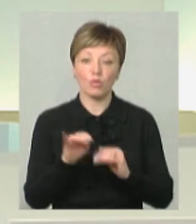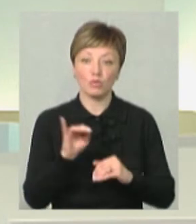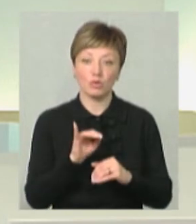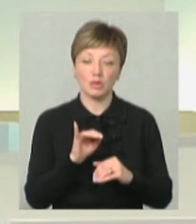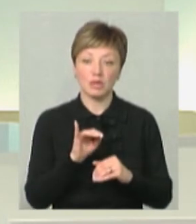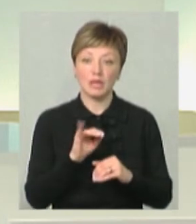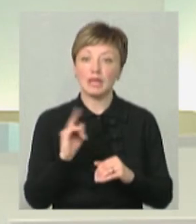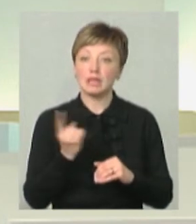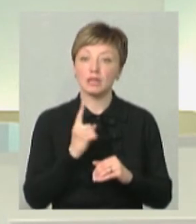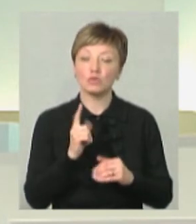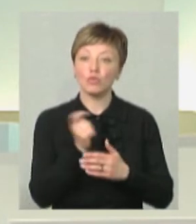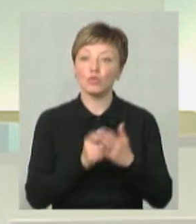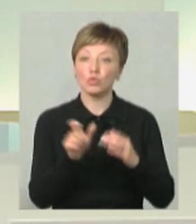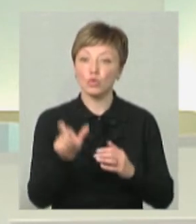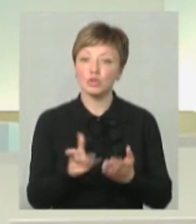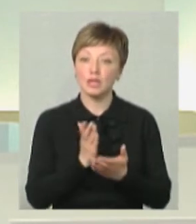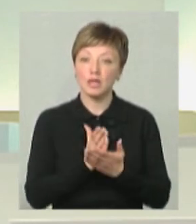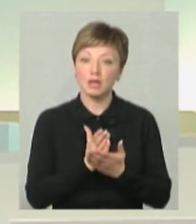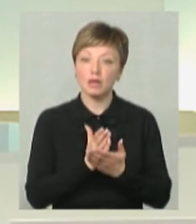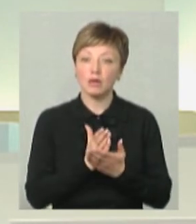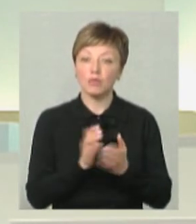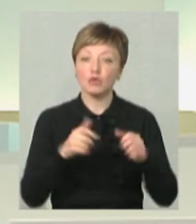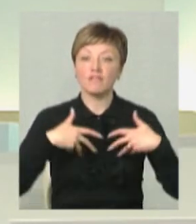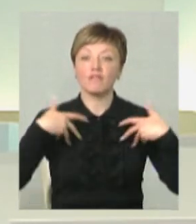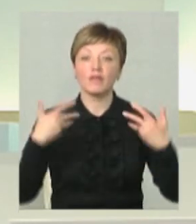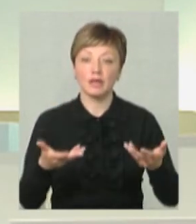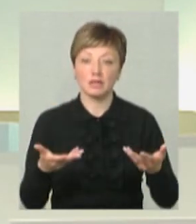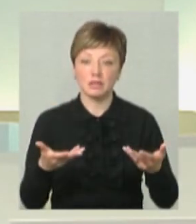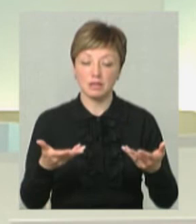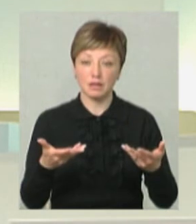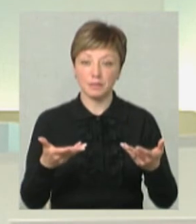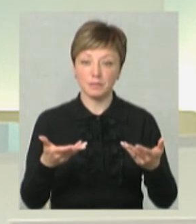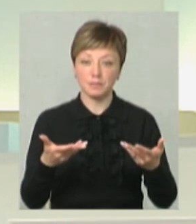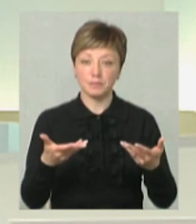єдине, що у художників є те, що художник може це виразити, скажімо,